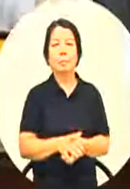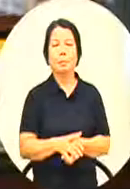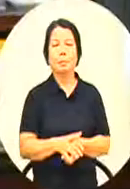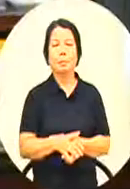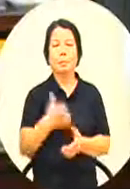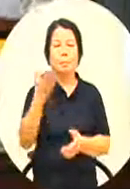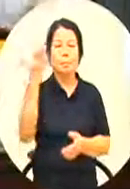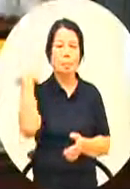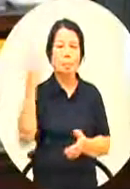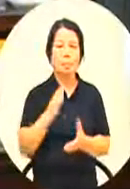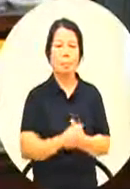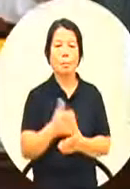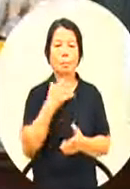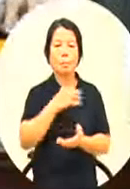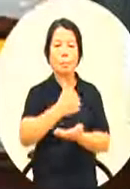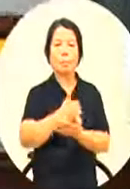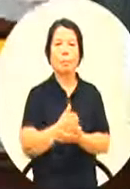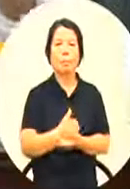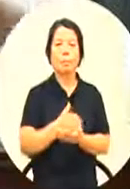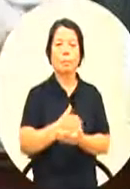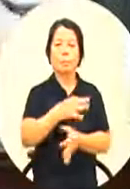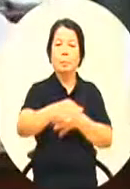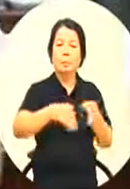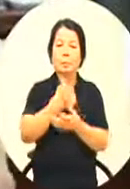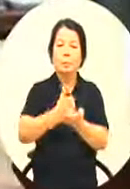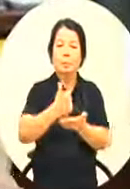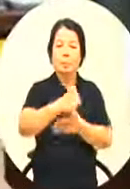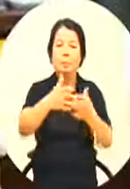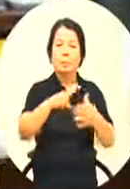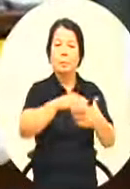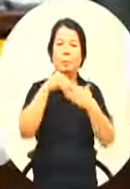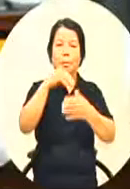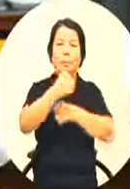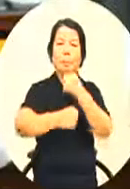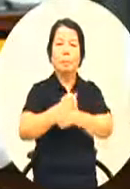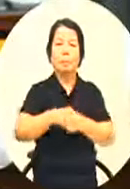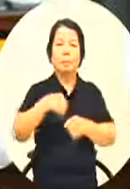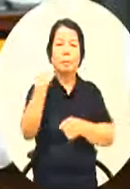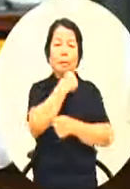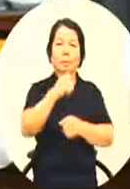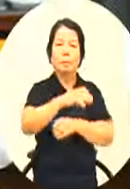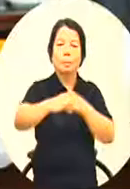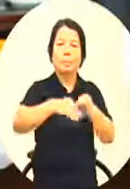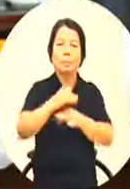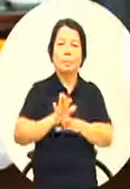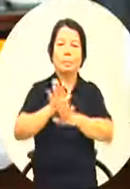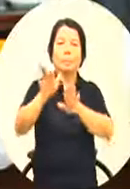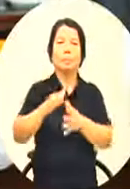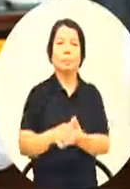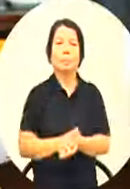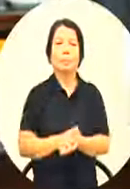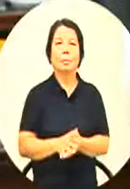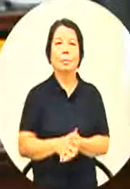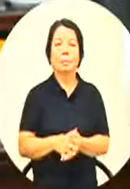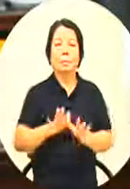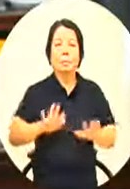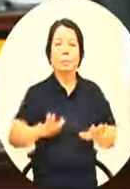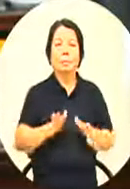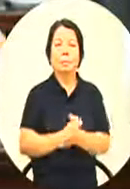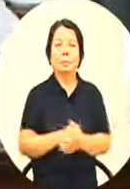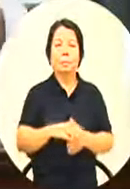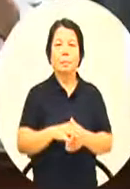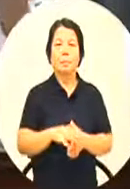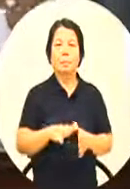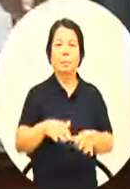就是说以前透过贸易体系的整个让带动台湾的经济的一个环境那我现在讲的就是说